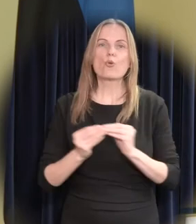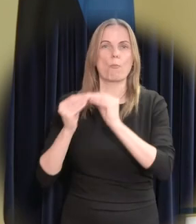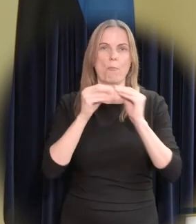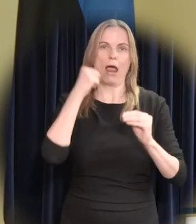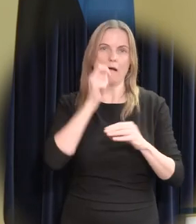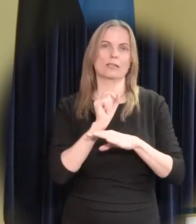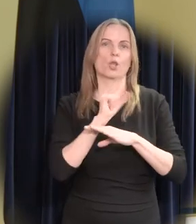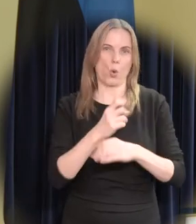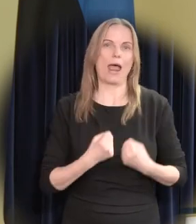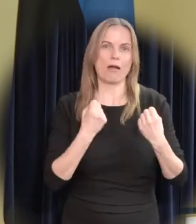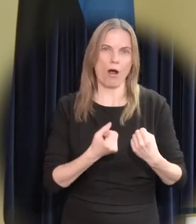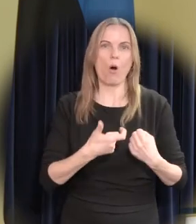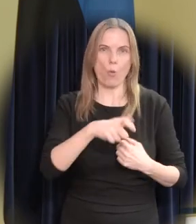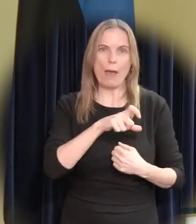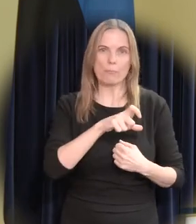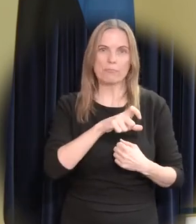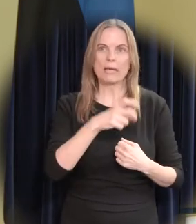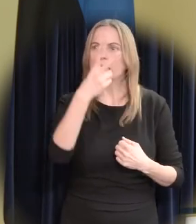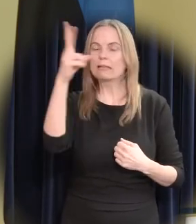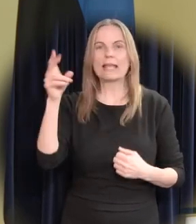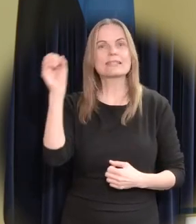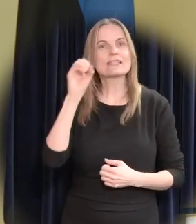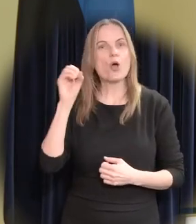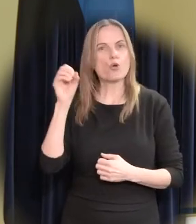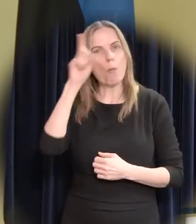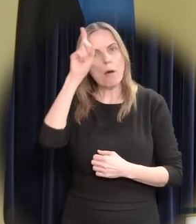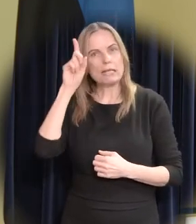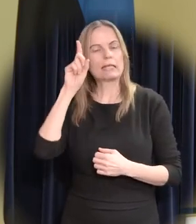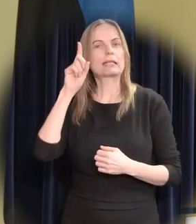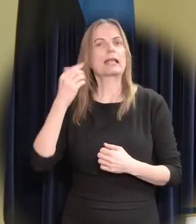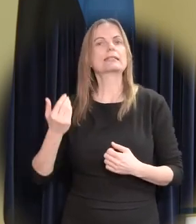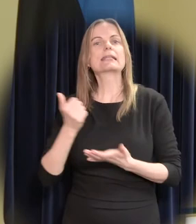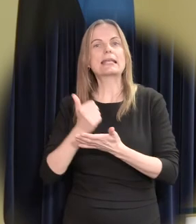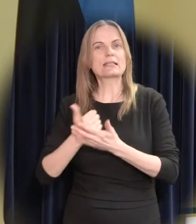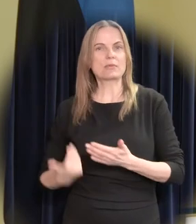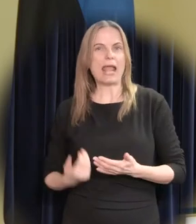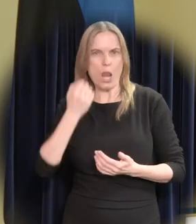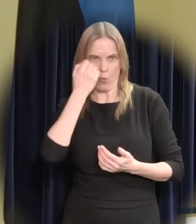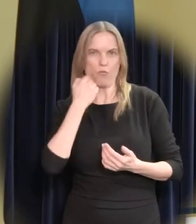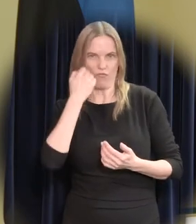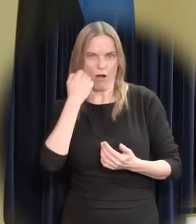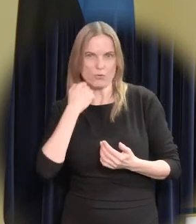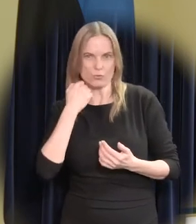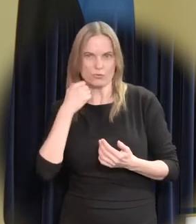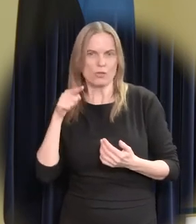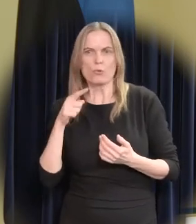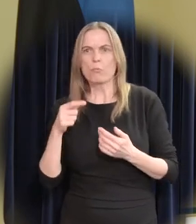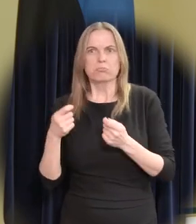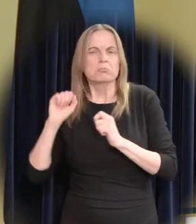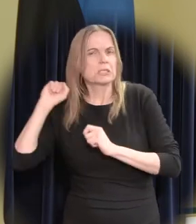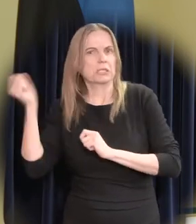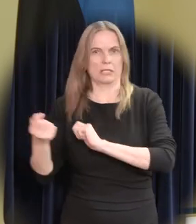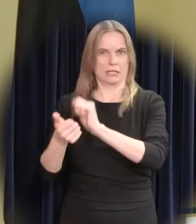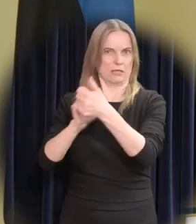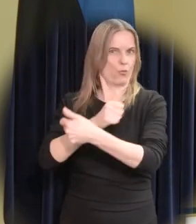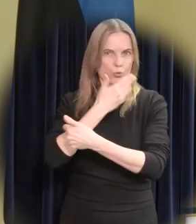Euroopa Liidu riigis ei ole inimeste eluiga pikenenud seda võrd kiiresti. Mitte üheski. Võime olla uhked